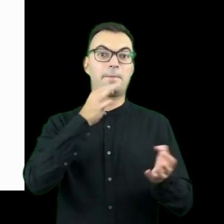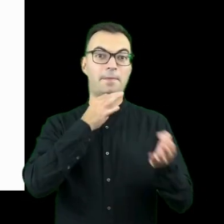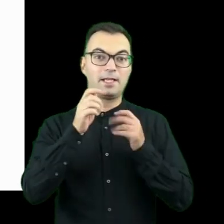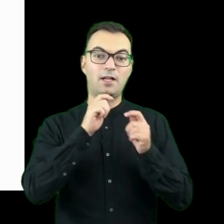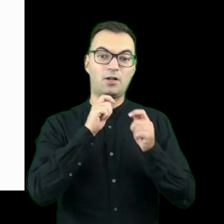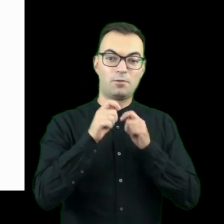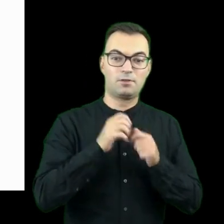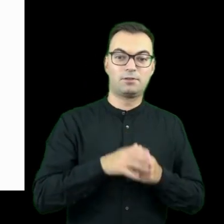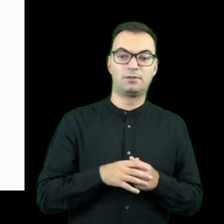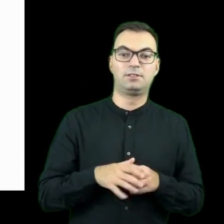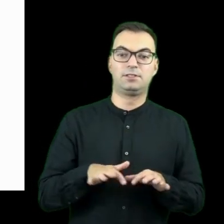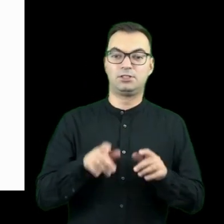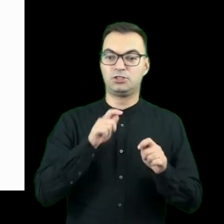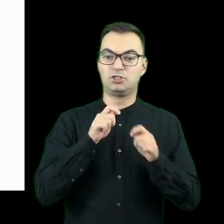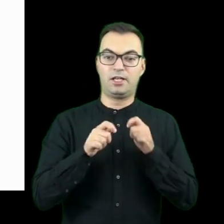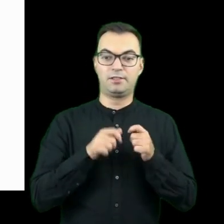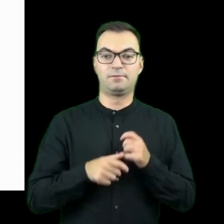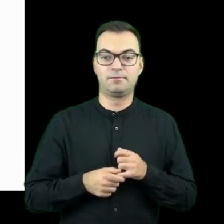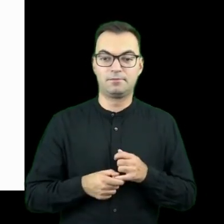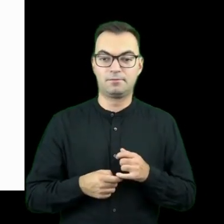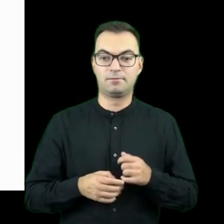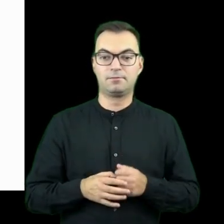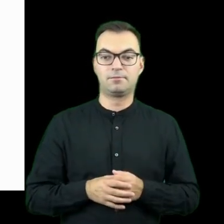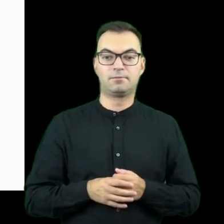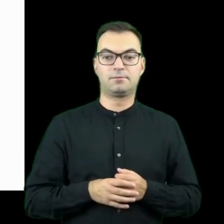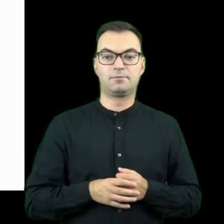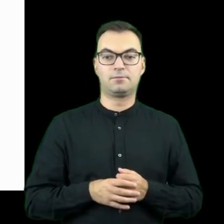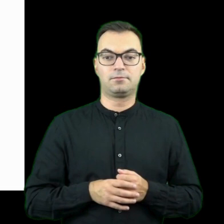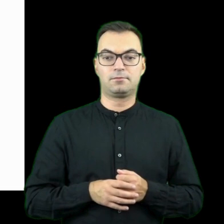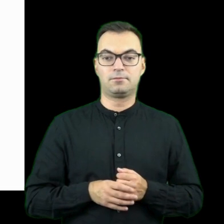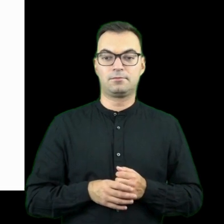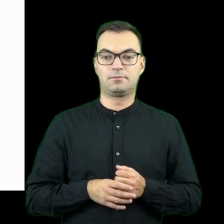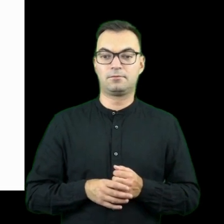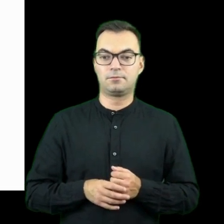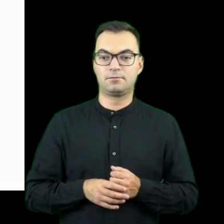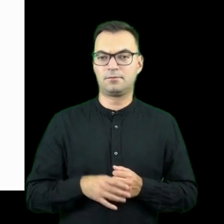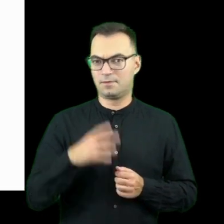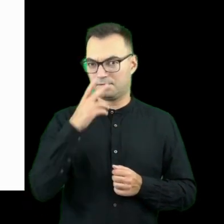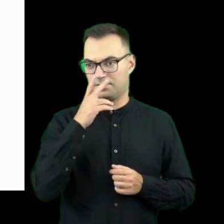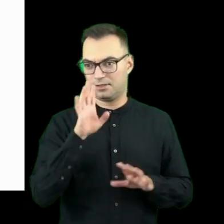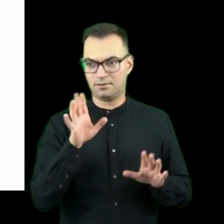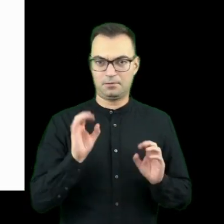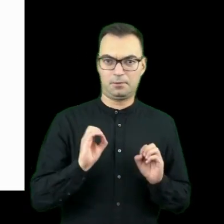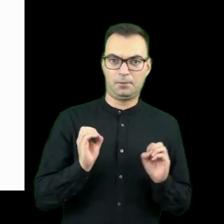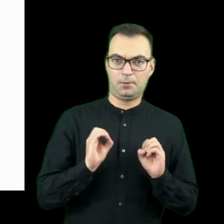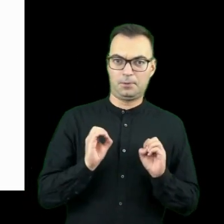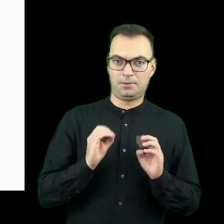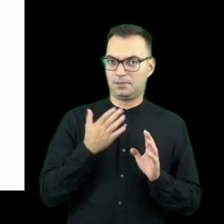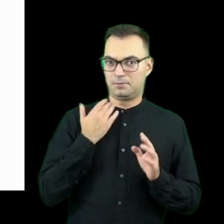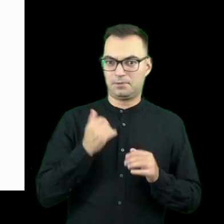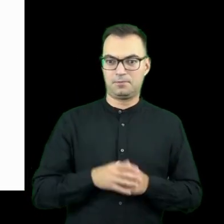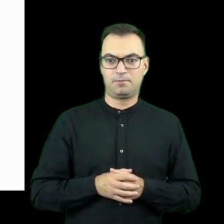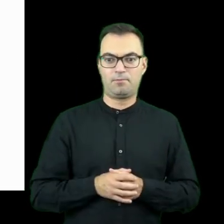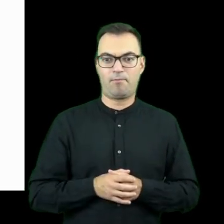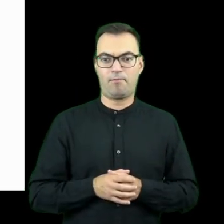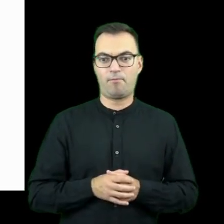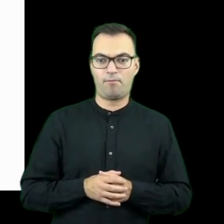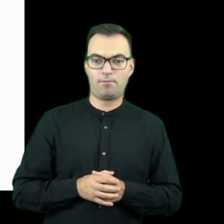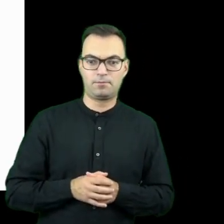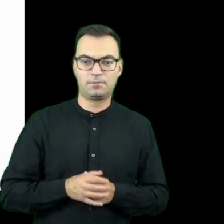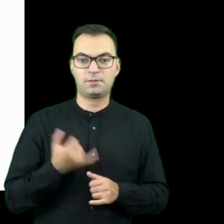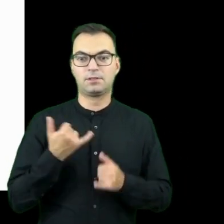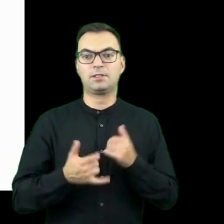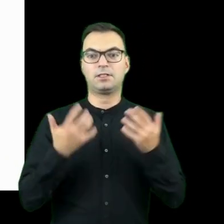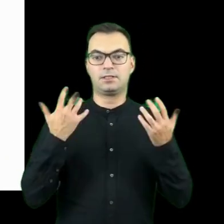że jeżeli macie pytania, komentarze, to macie czat, na którym, jeżeli dobrze widzę, chyba dobrze widzę, na razie nie jesteście